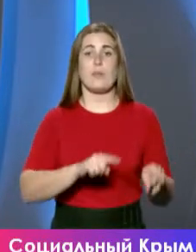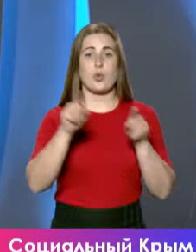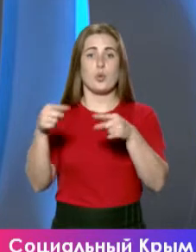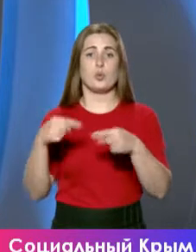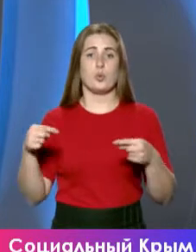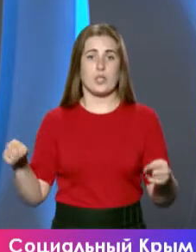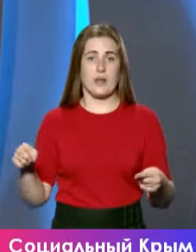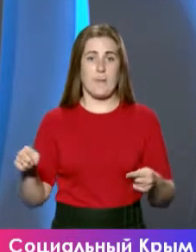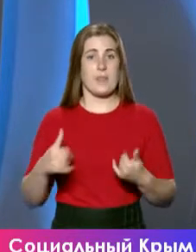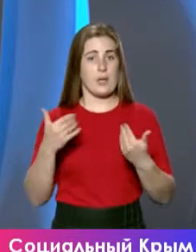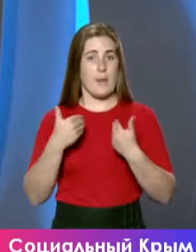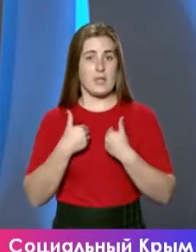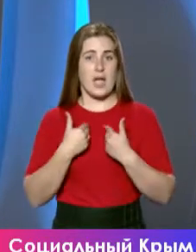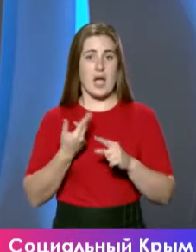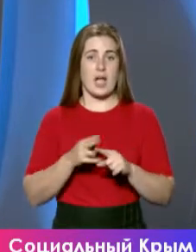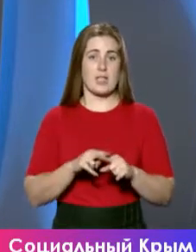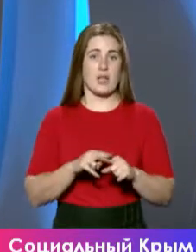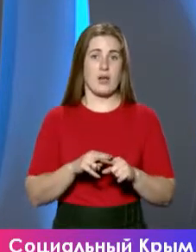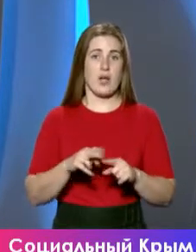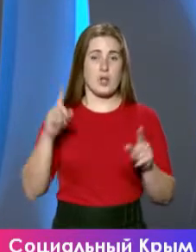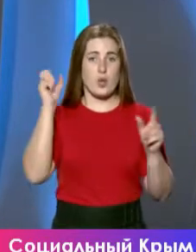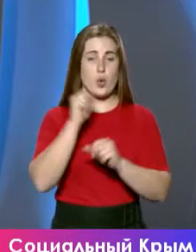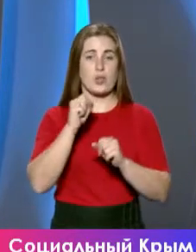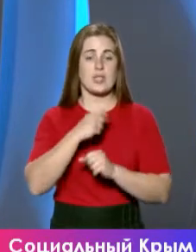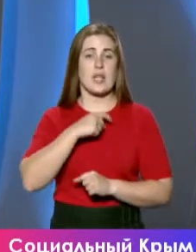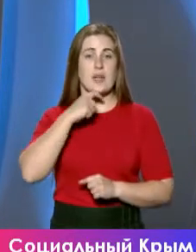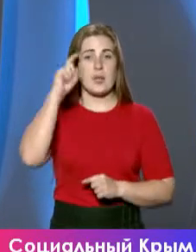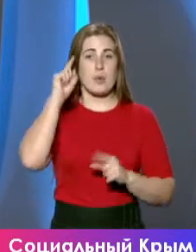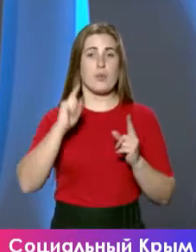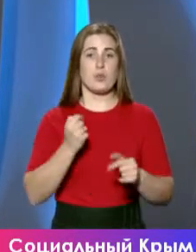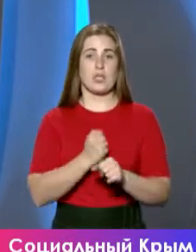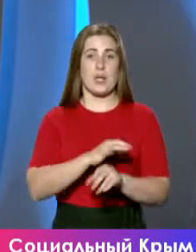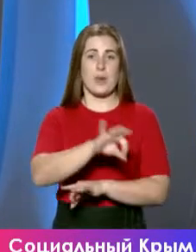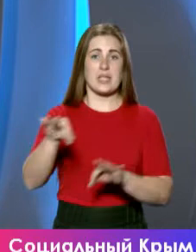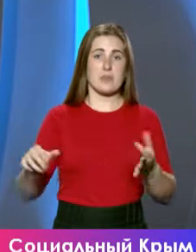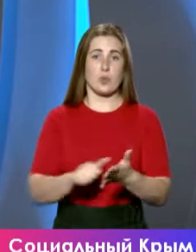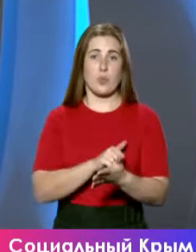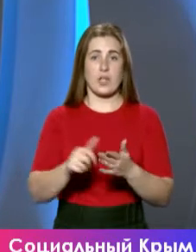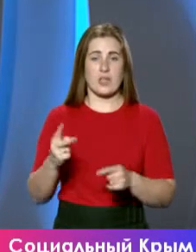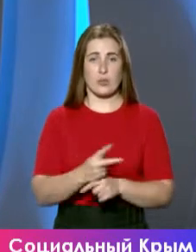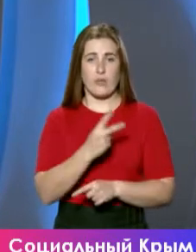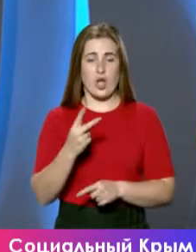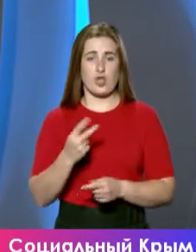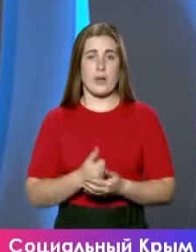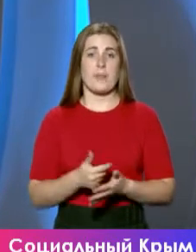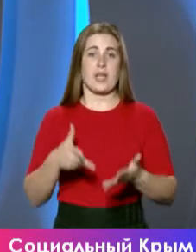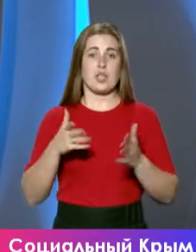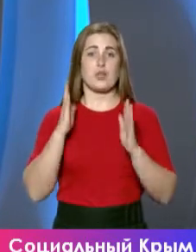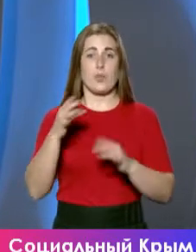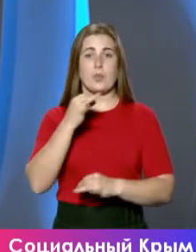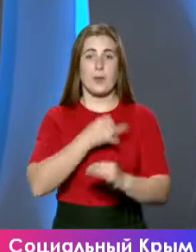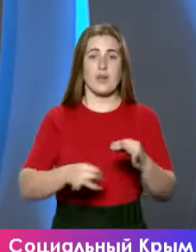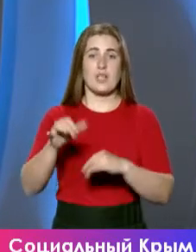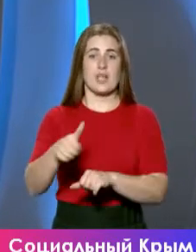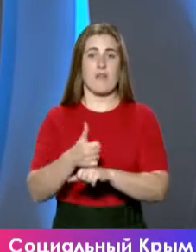другие годы. И для меня это, конечно, нонсенс. Я не понимаю, для чего делать проектно-смертную документацию дважды. Конечно, буду проговаривать с